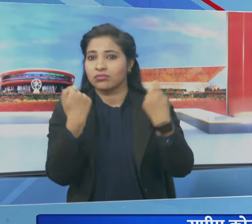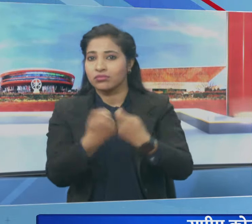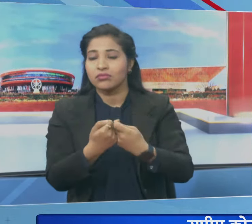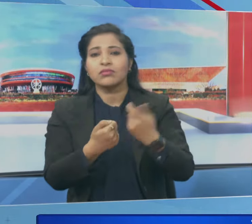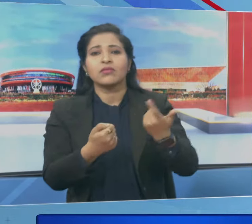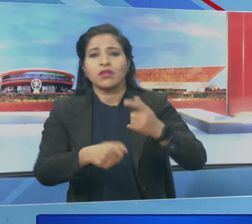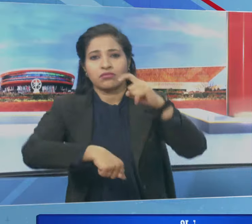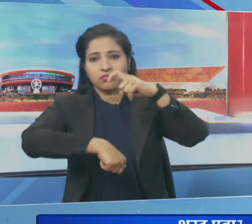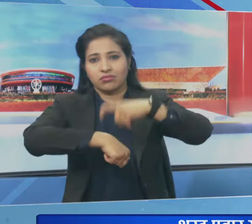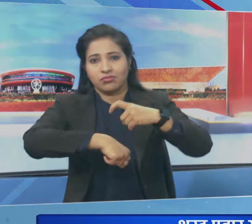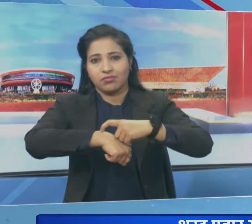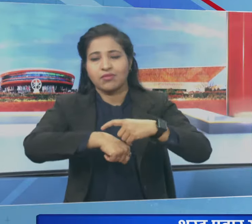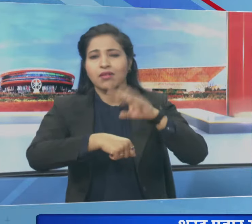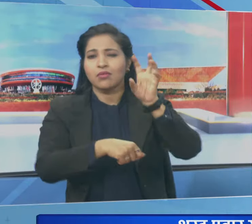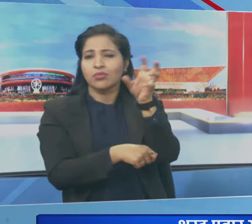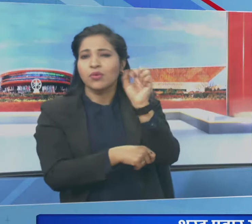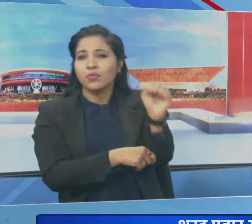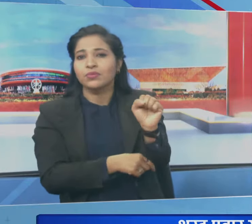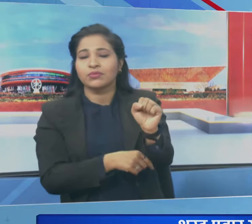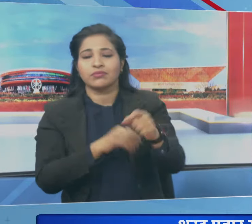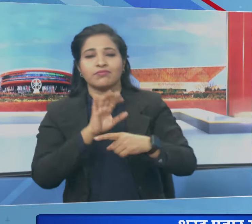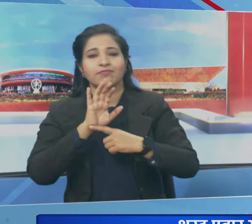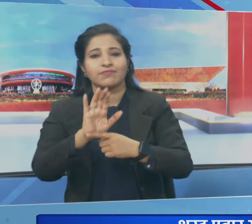घड़ी भी आवंटित किया था